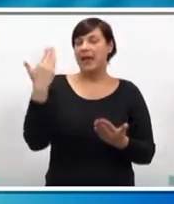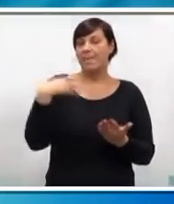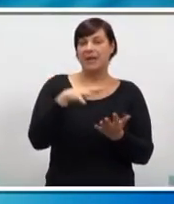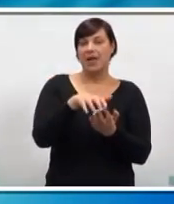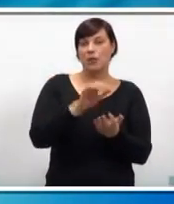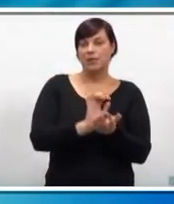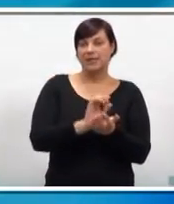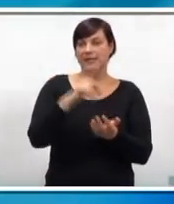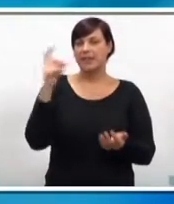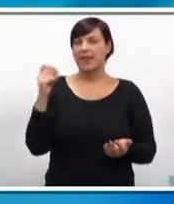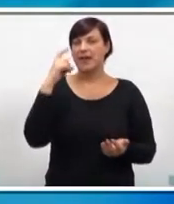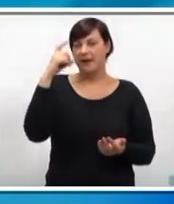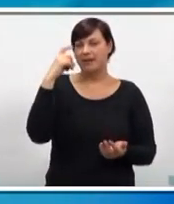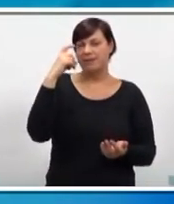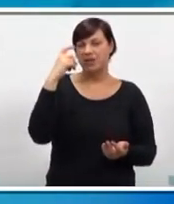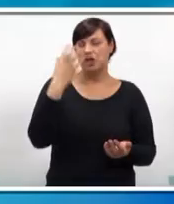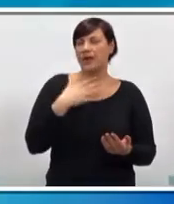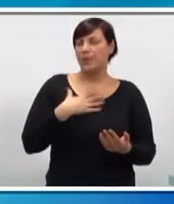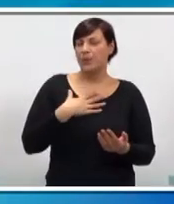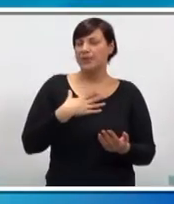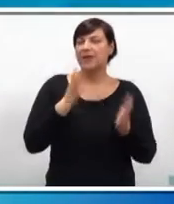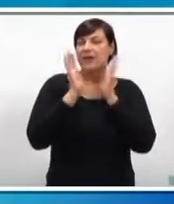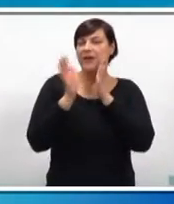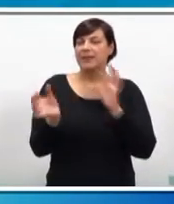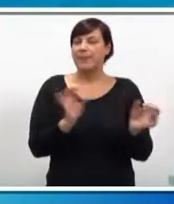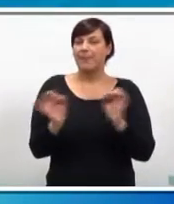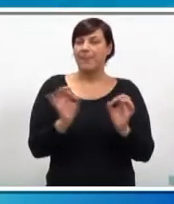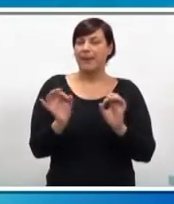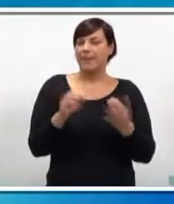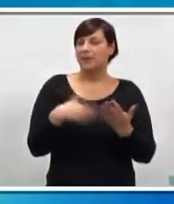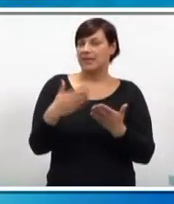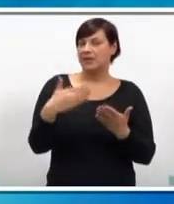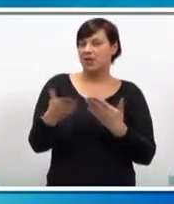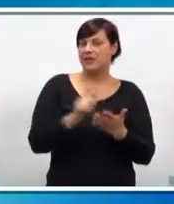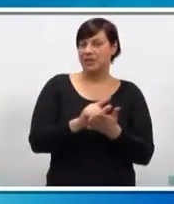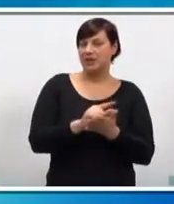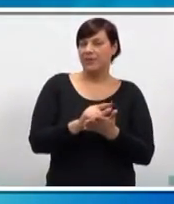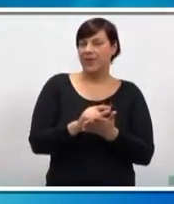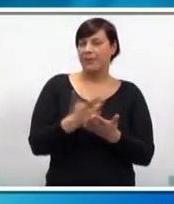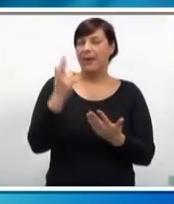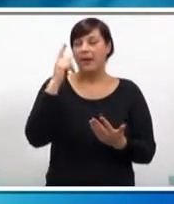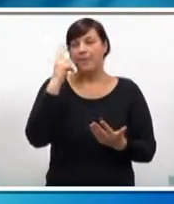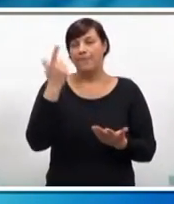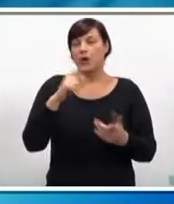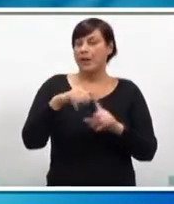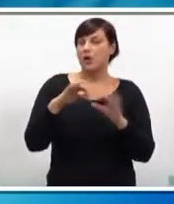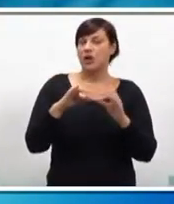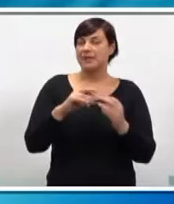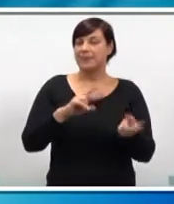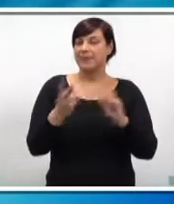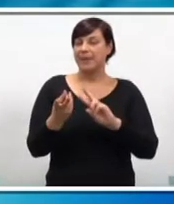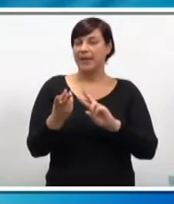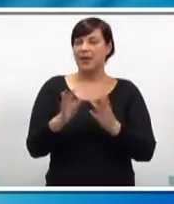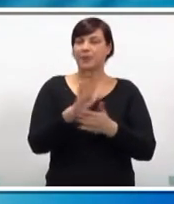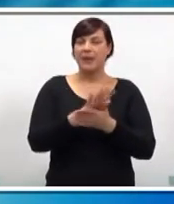uskrsa. To je dan pokore, razmišljanja, nemrsa i posta kojim se vjernici pripremaju za nadolazeće razdoblje. No samo pojmanje korizme je mijenjalo se kroz vrijeme.